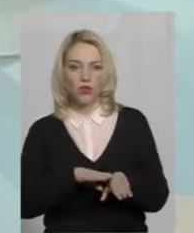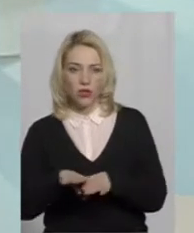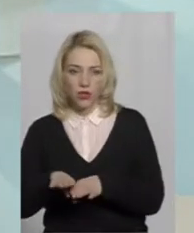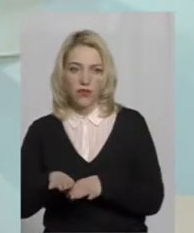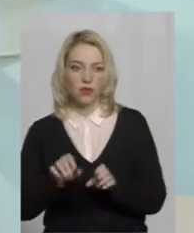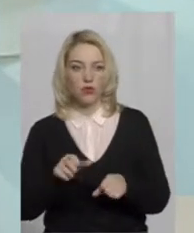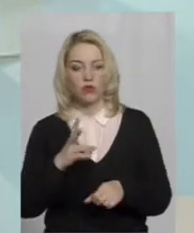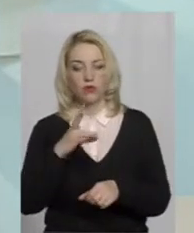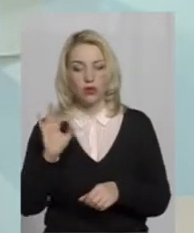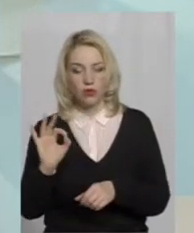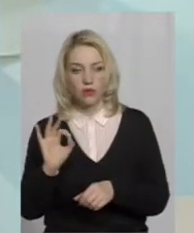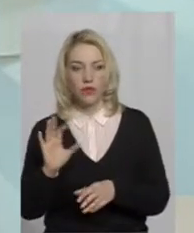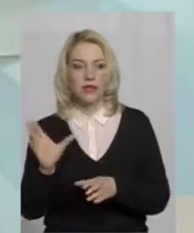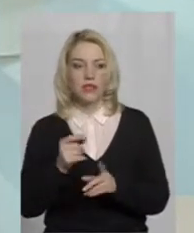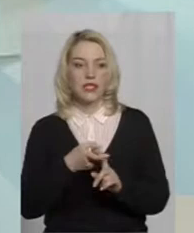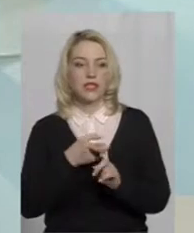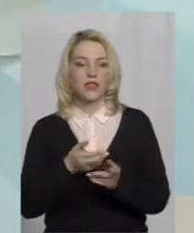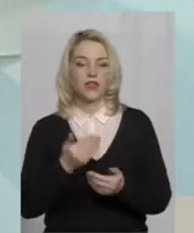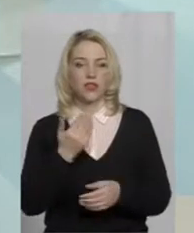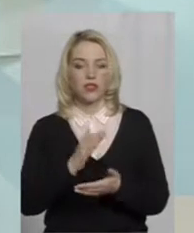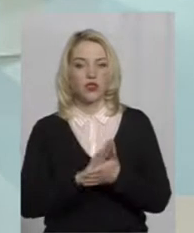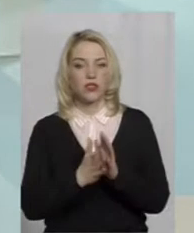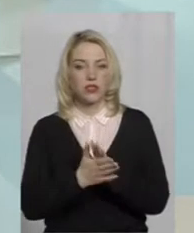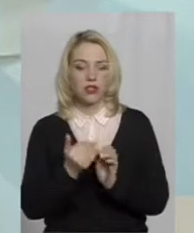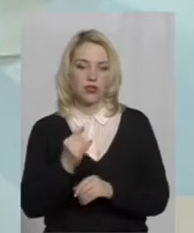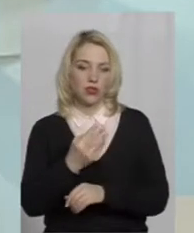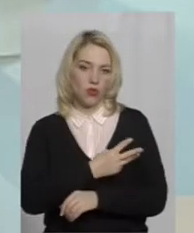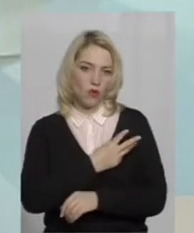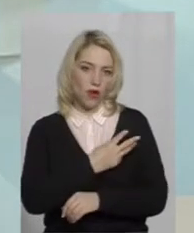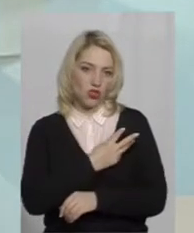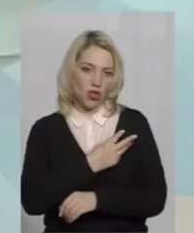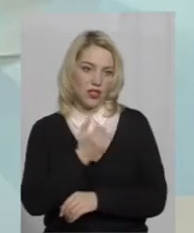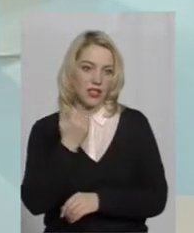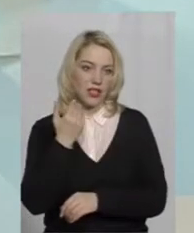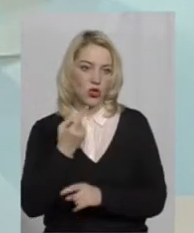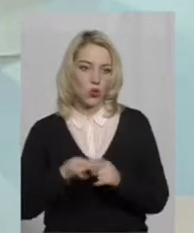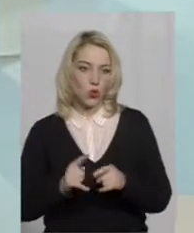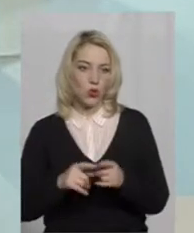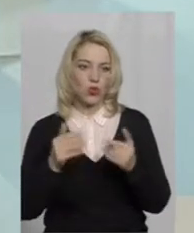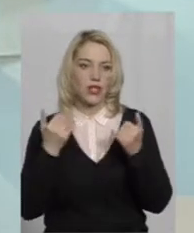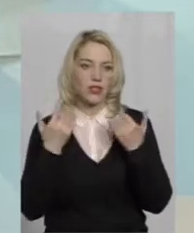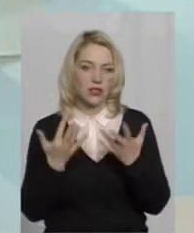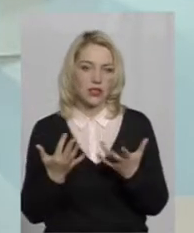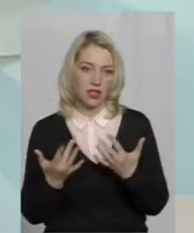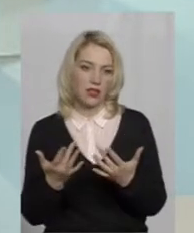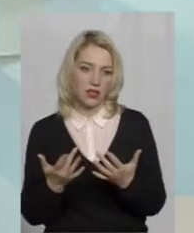можуть бути. Але все залежить від їхнього стану і від їхнього бажання. І від того, наскільки,